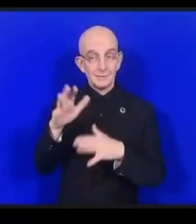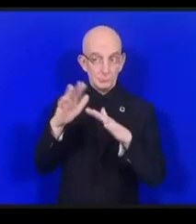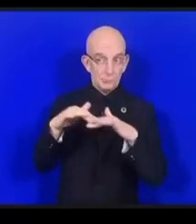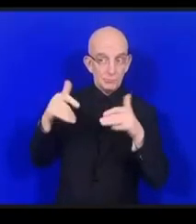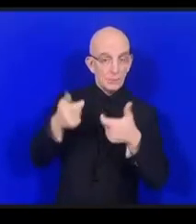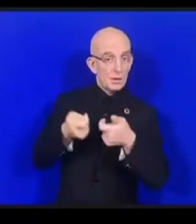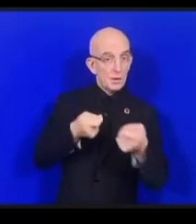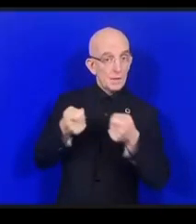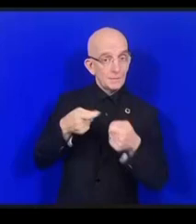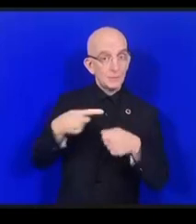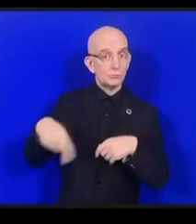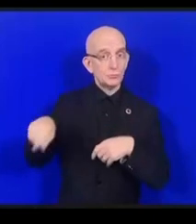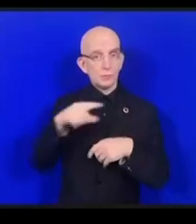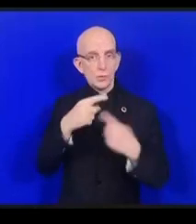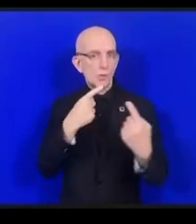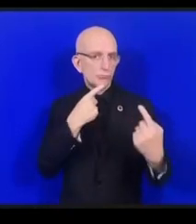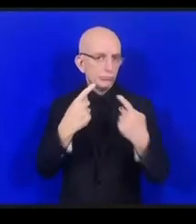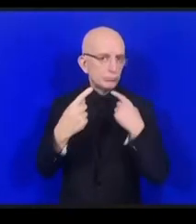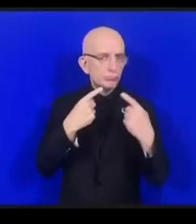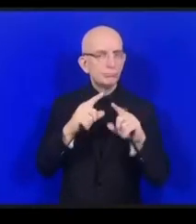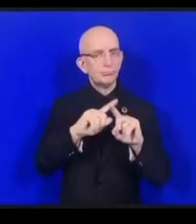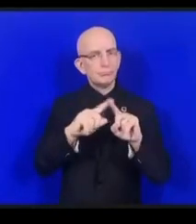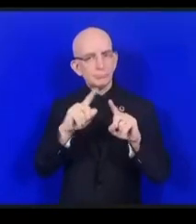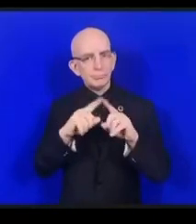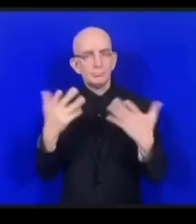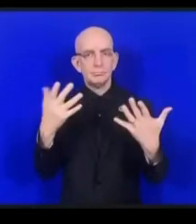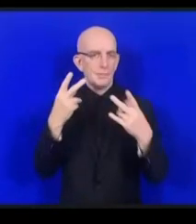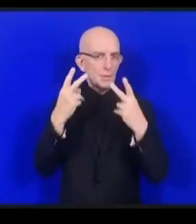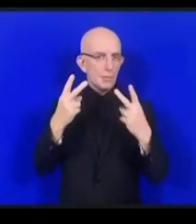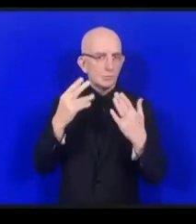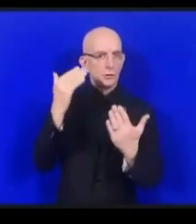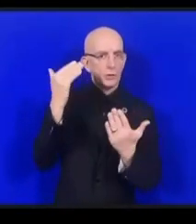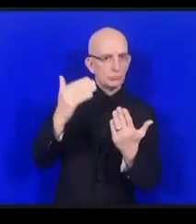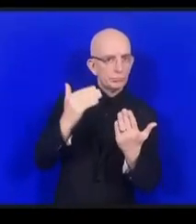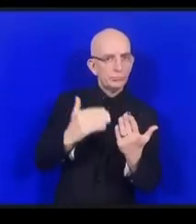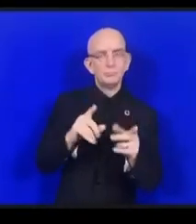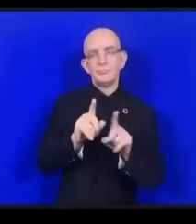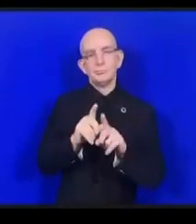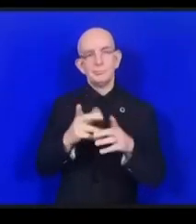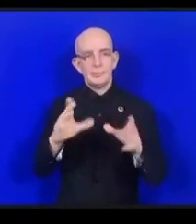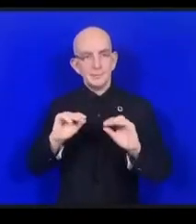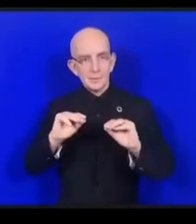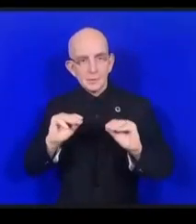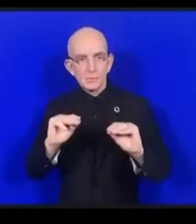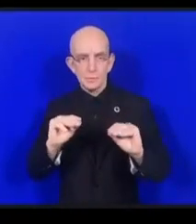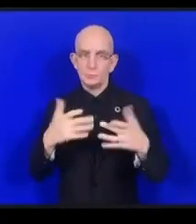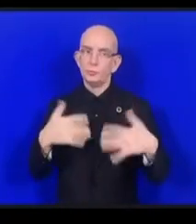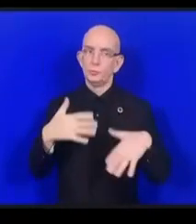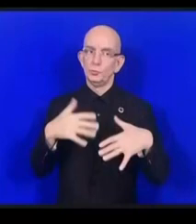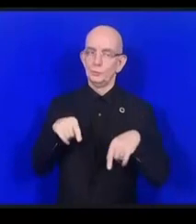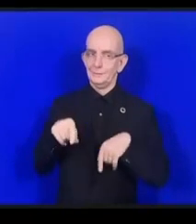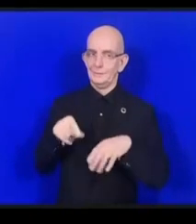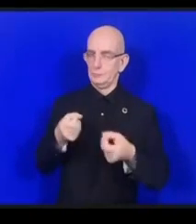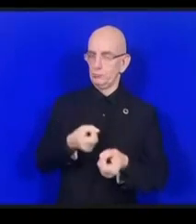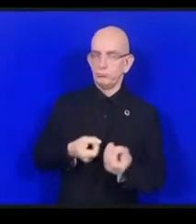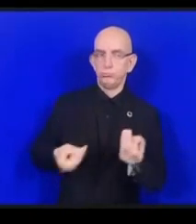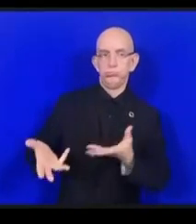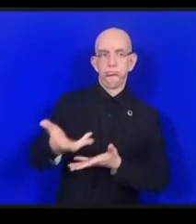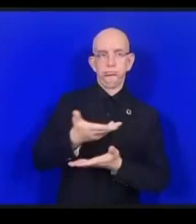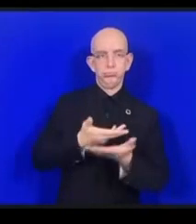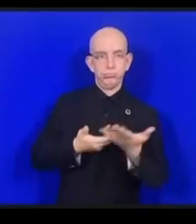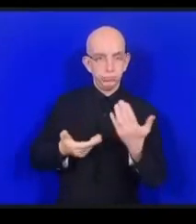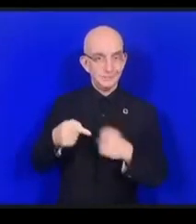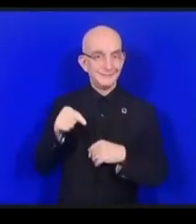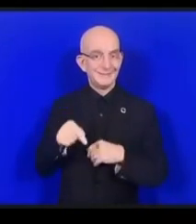s'expriment concernant l'éducation. Il y a 105 membres dans notre coalition. Et elle a été lancée la semaine